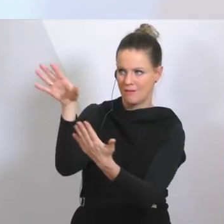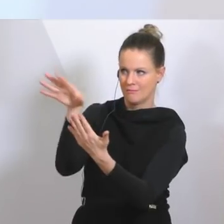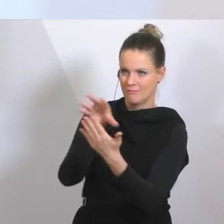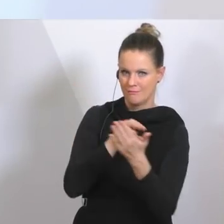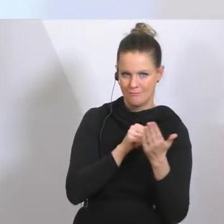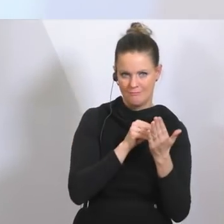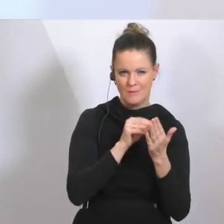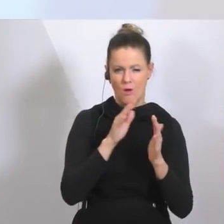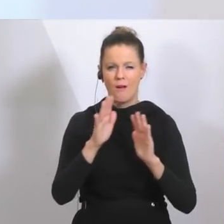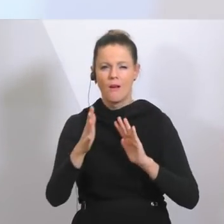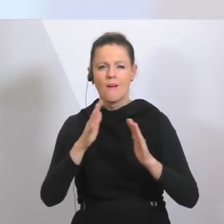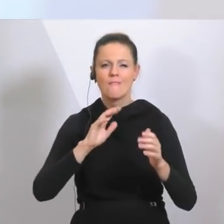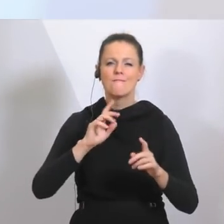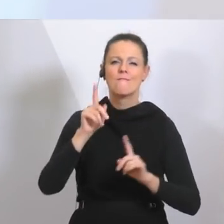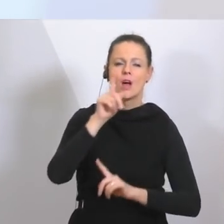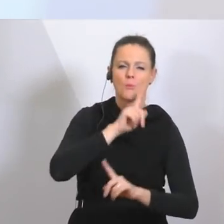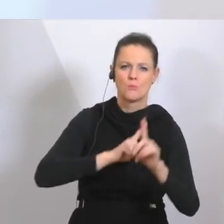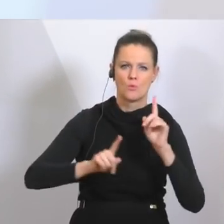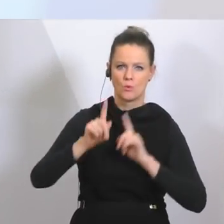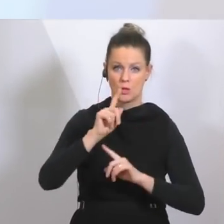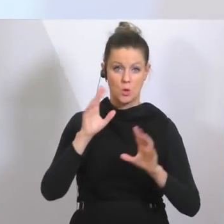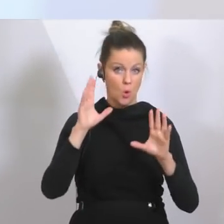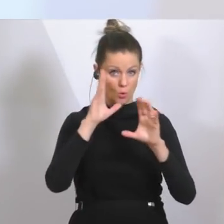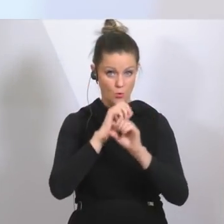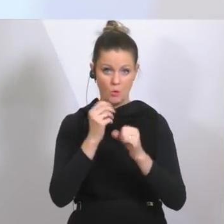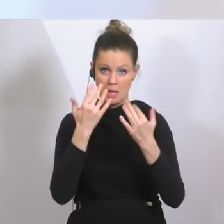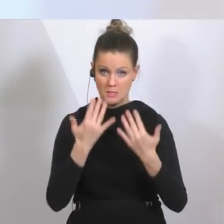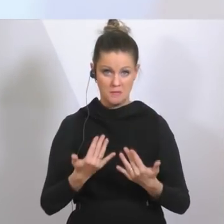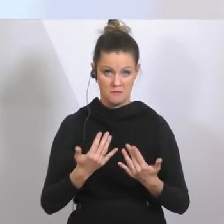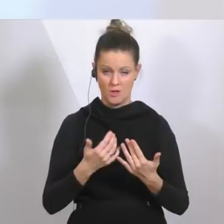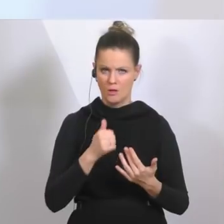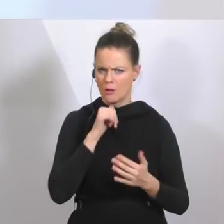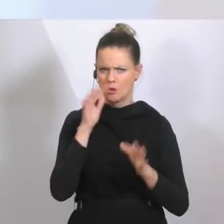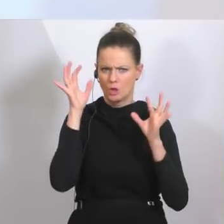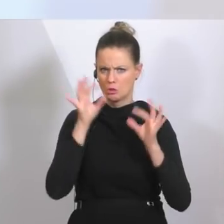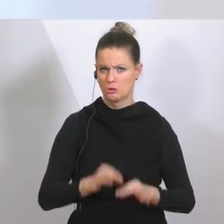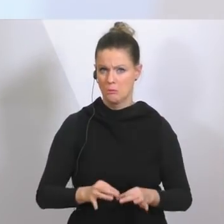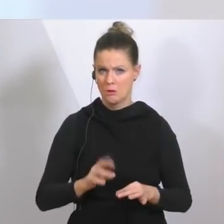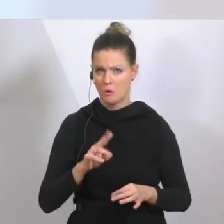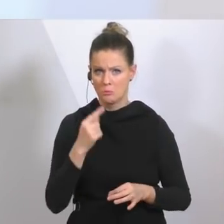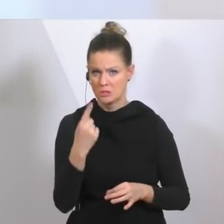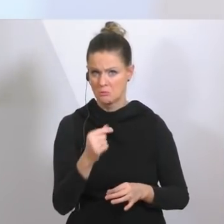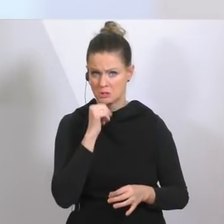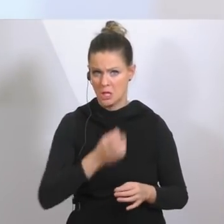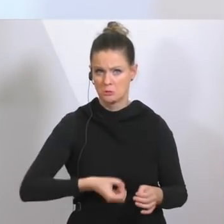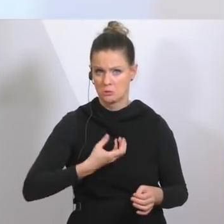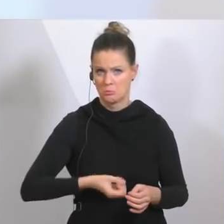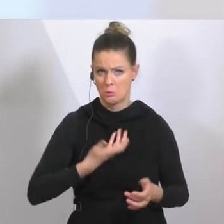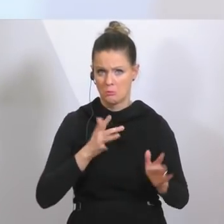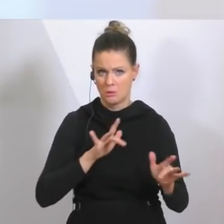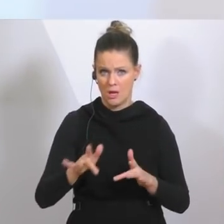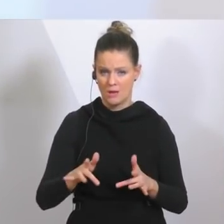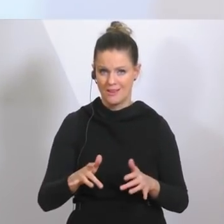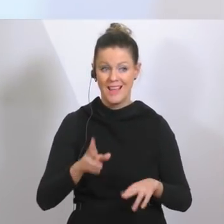die Dunkelziffer ist im Grundsatz nichts Schlimmes, denn das sind Menschen völlig ohne Symptome. Sobald das Symptom da ist,